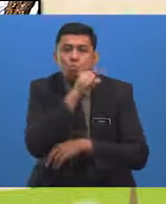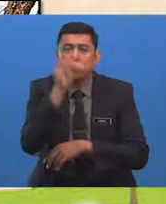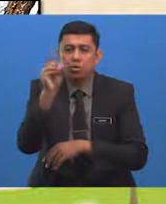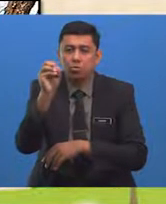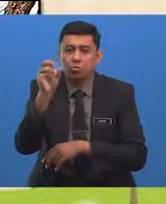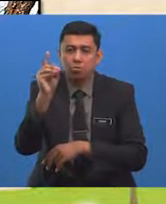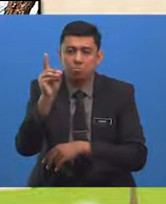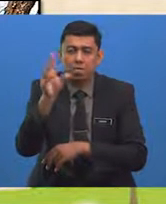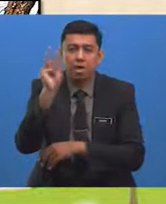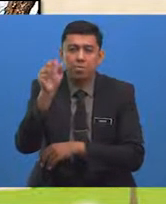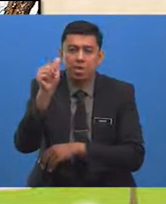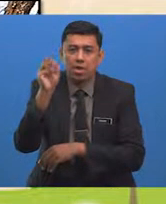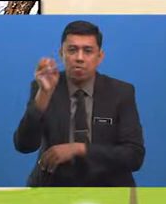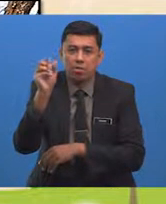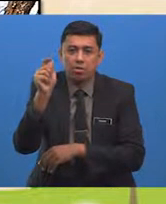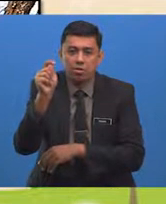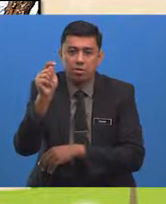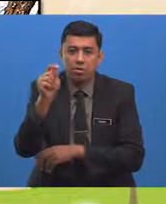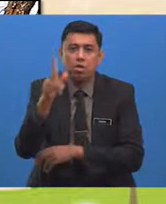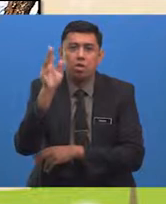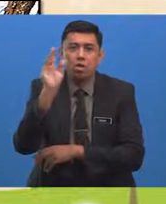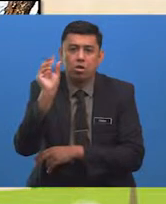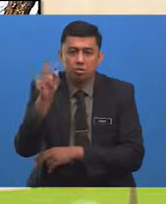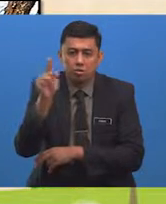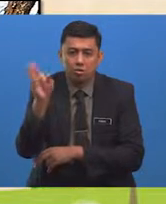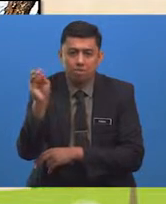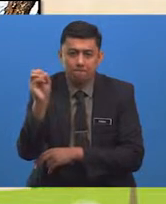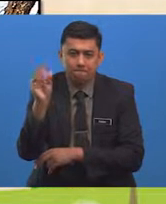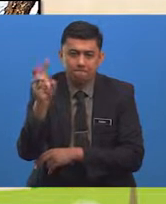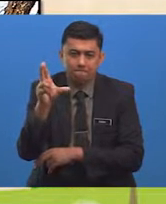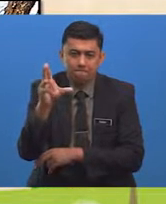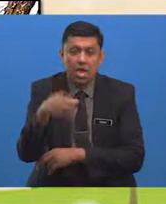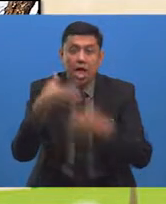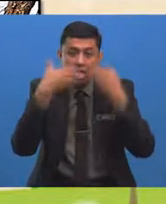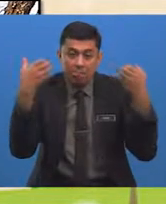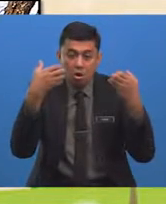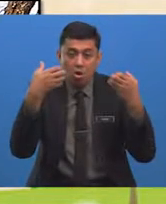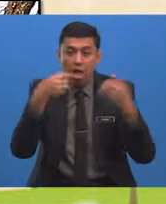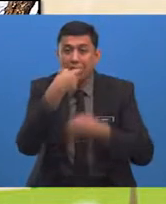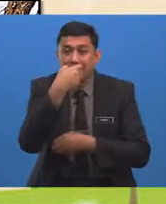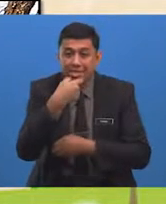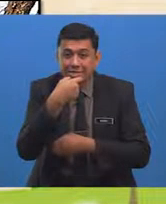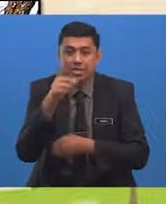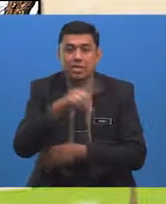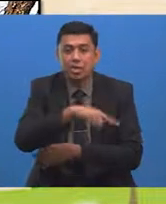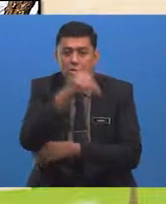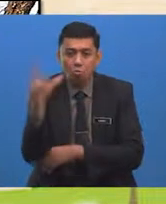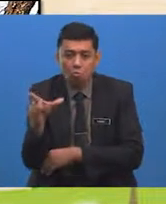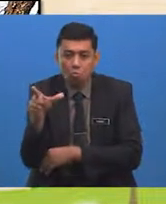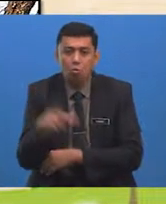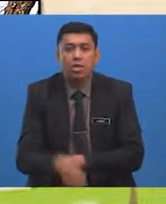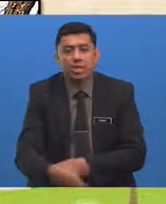Mamut Kuaga Harimau bertarik langkong Singa laut Jepun